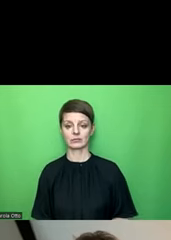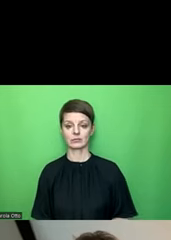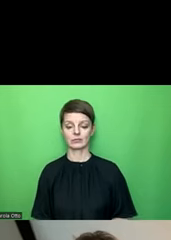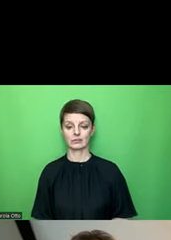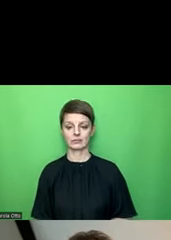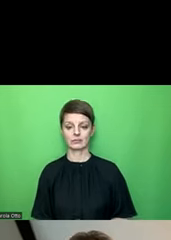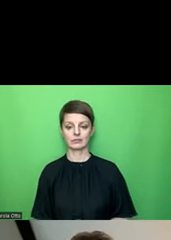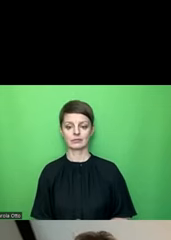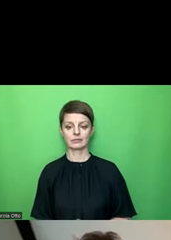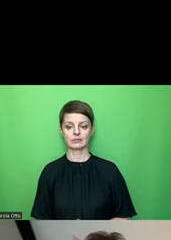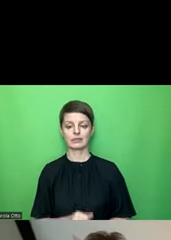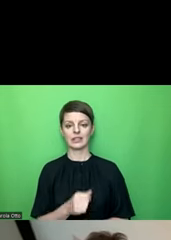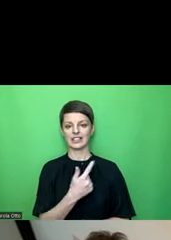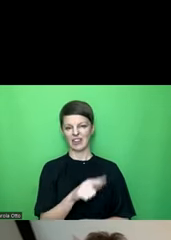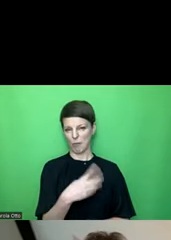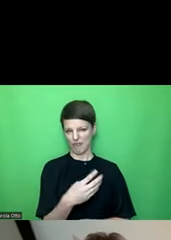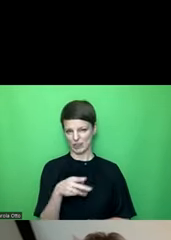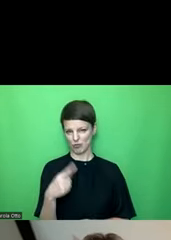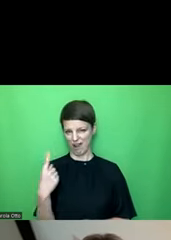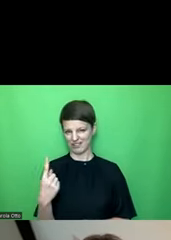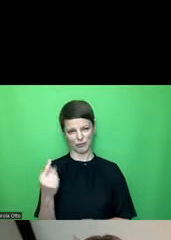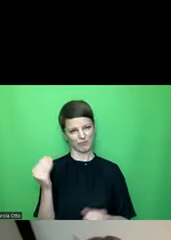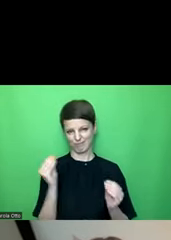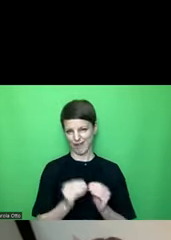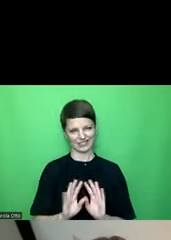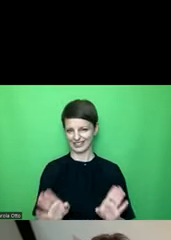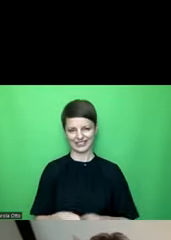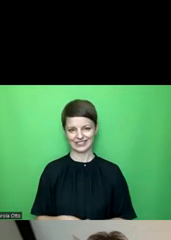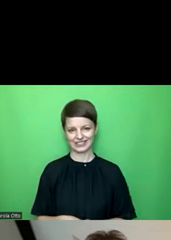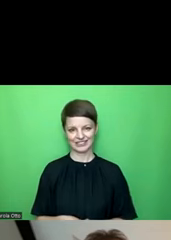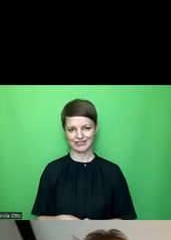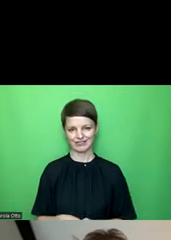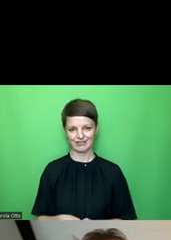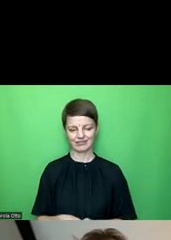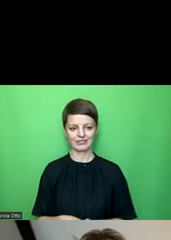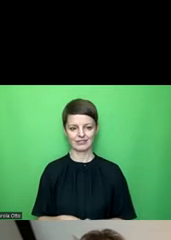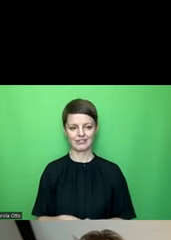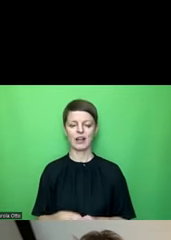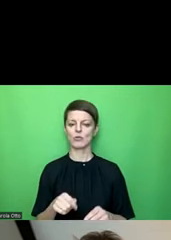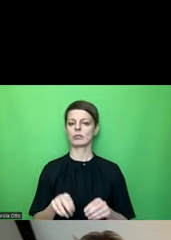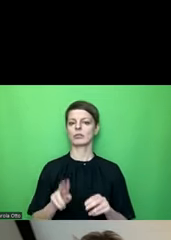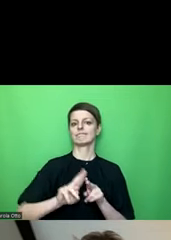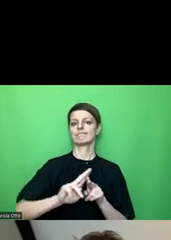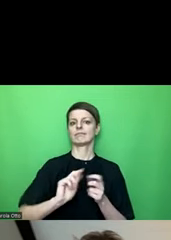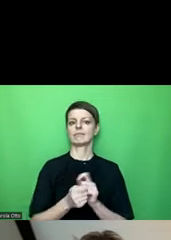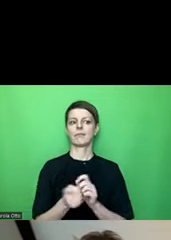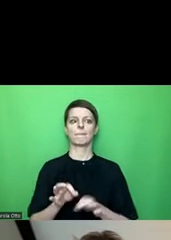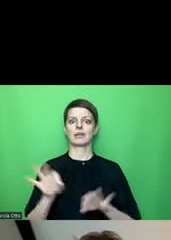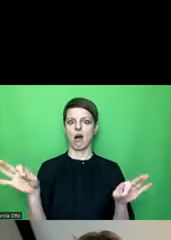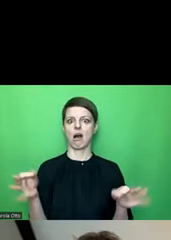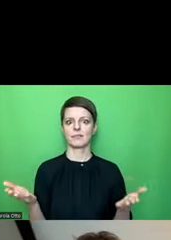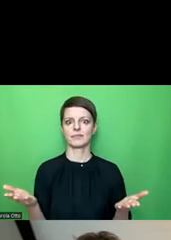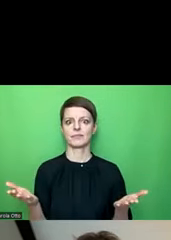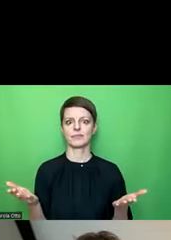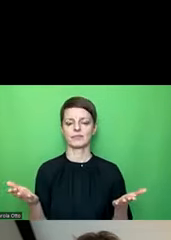nicht 2,4 zu 1. Also das passt nicht. Dann muss ich etwas tun, dass das besser wird. Dann kann ich zum